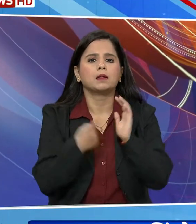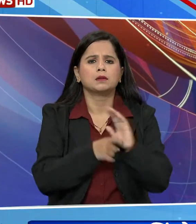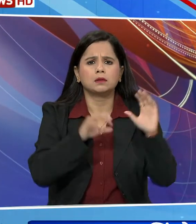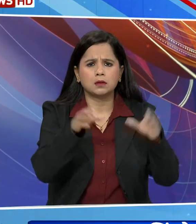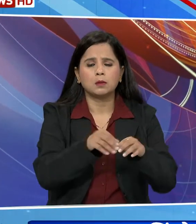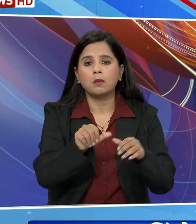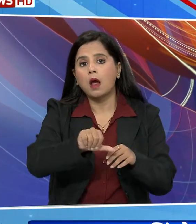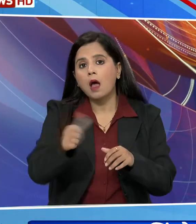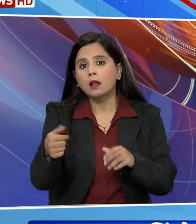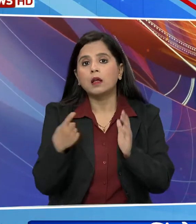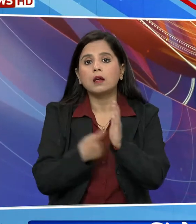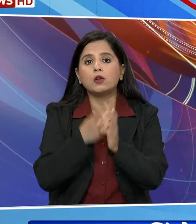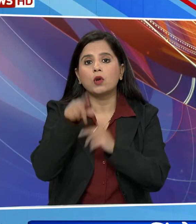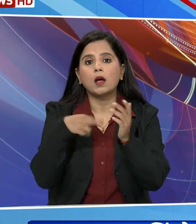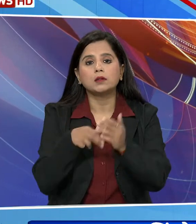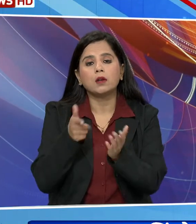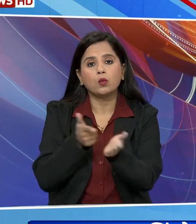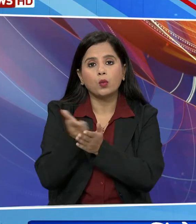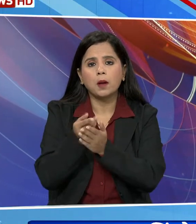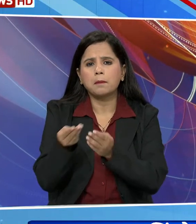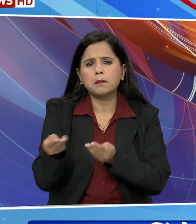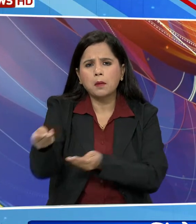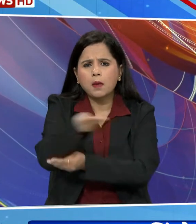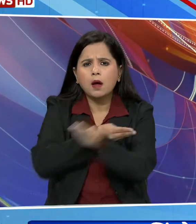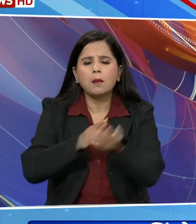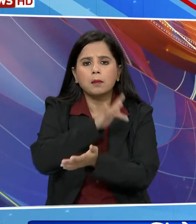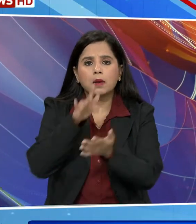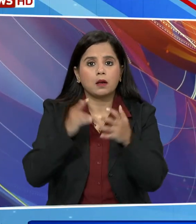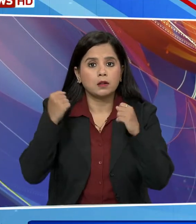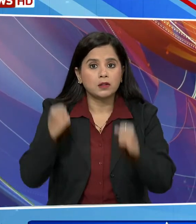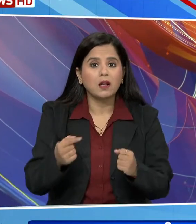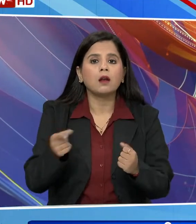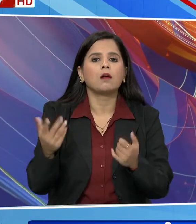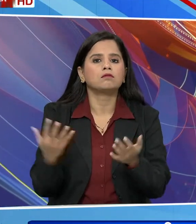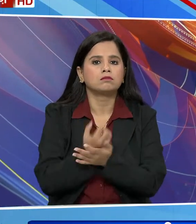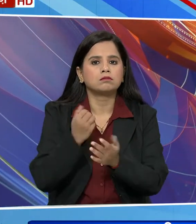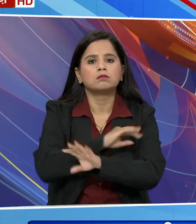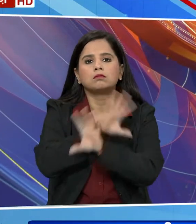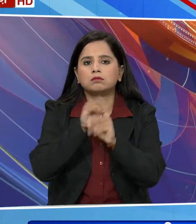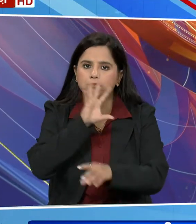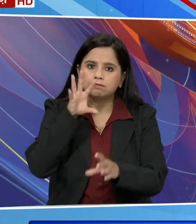अलावा रजनन गाओं और उसके आसपास की भी सीटें शामिल है